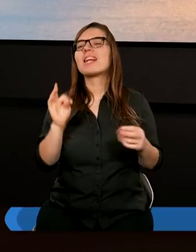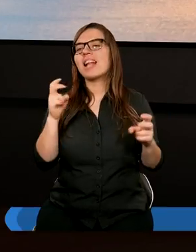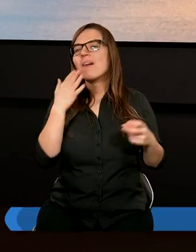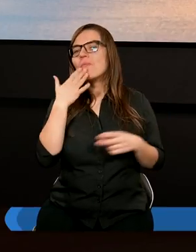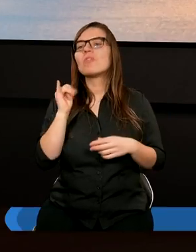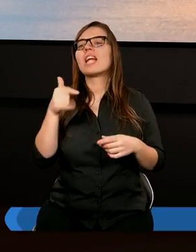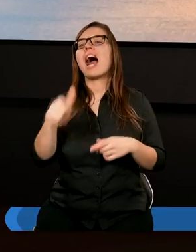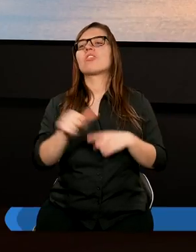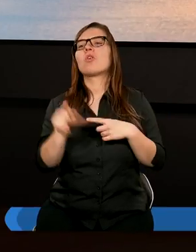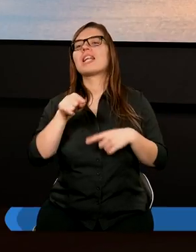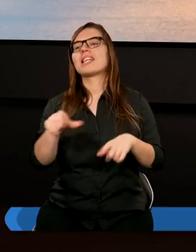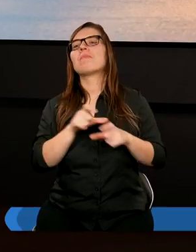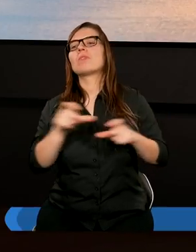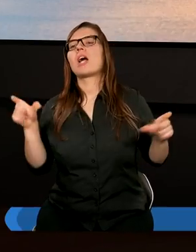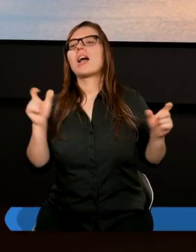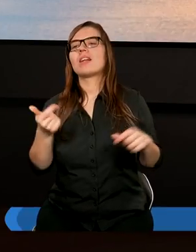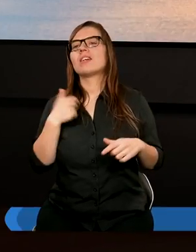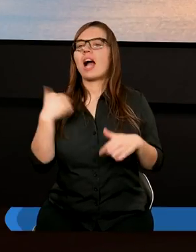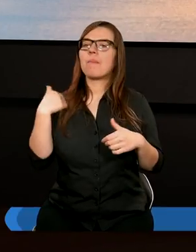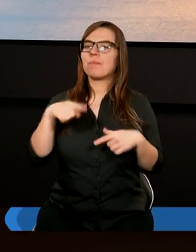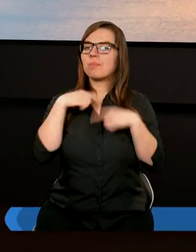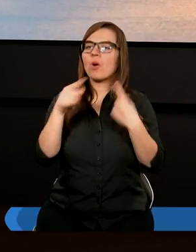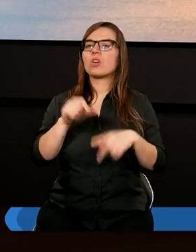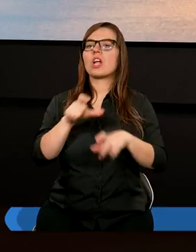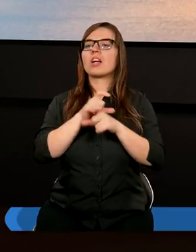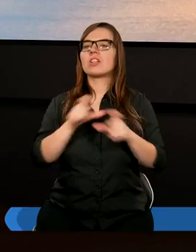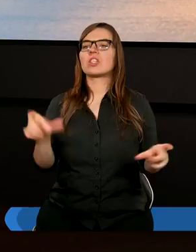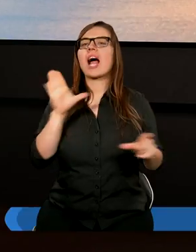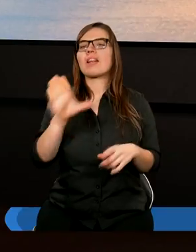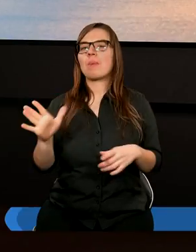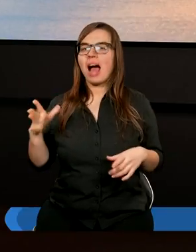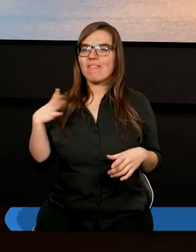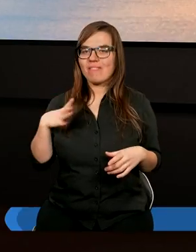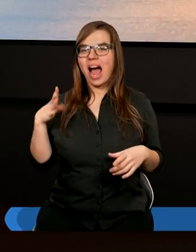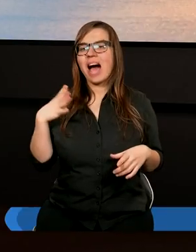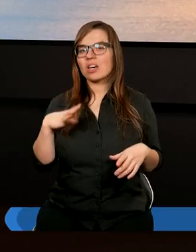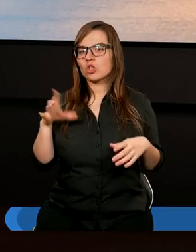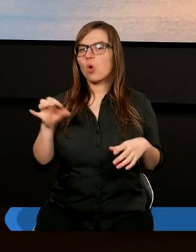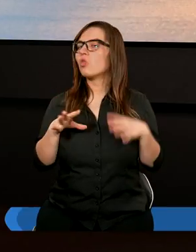No więc jak to jest z tym czasem, ja bym powiedział, że czas ma wartość.